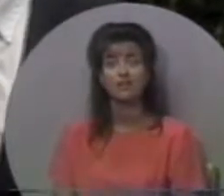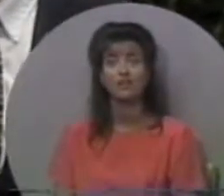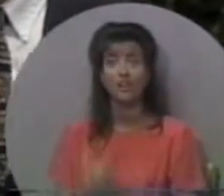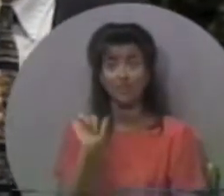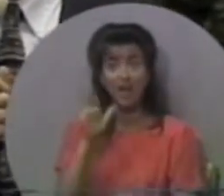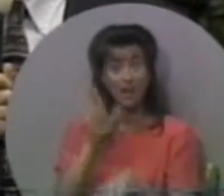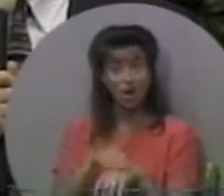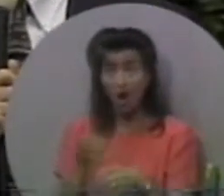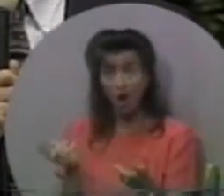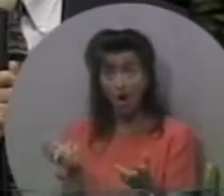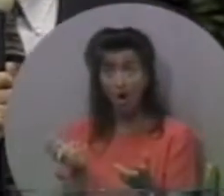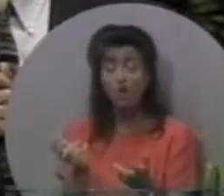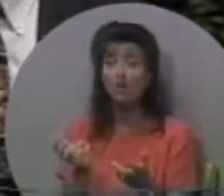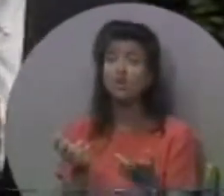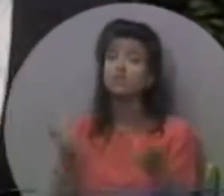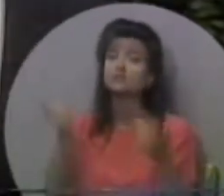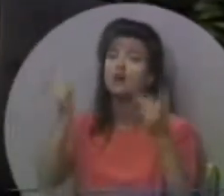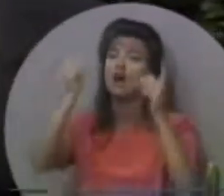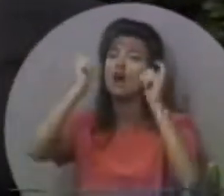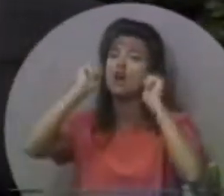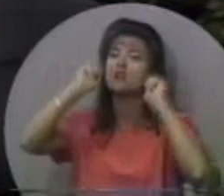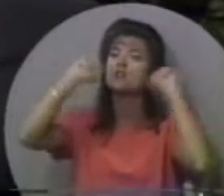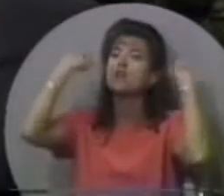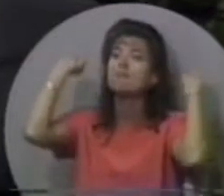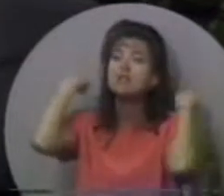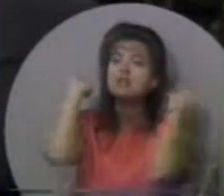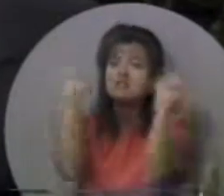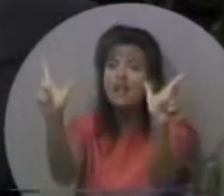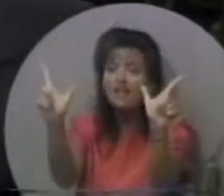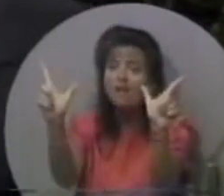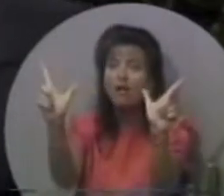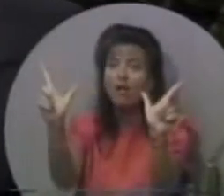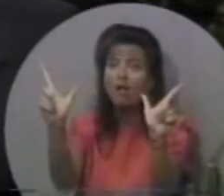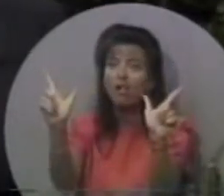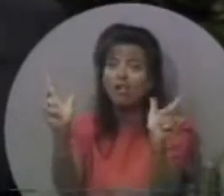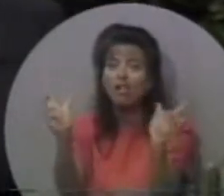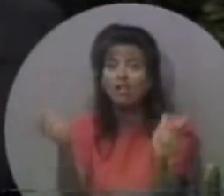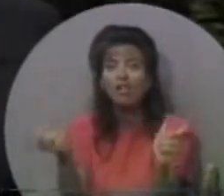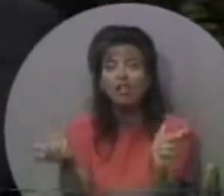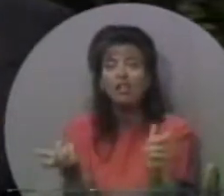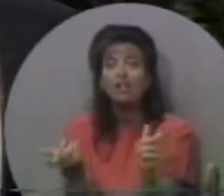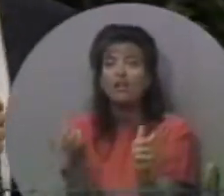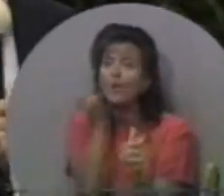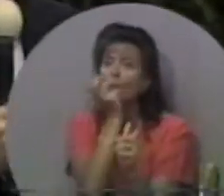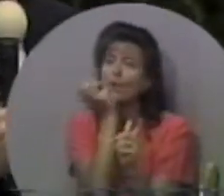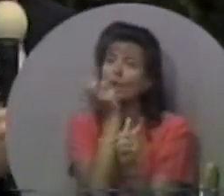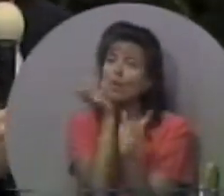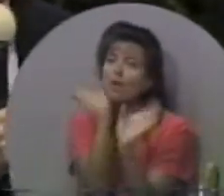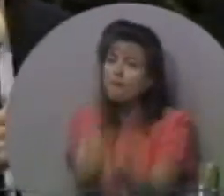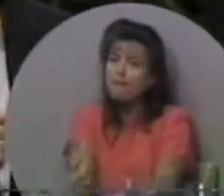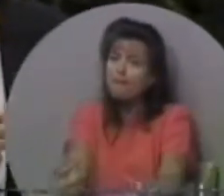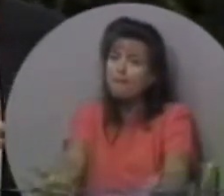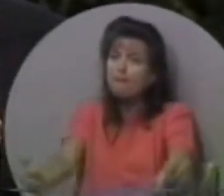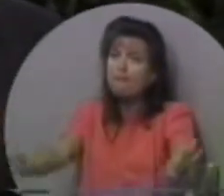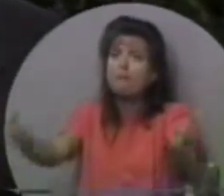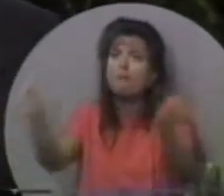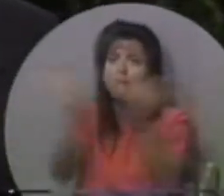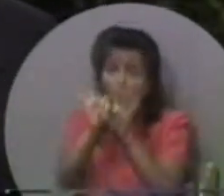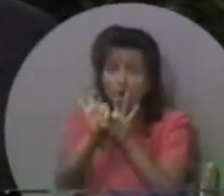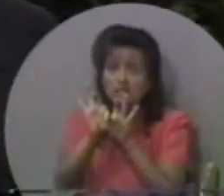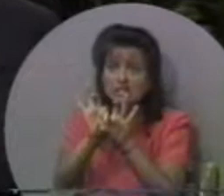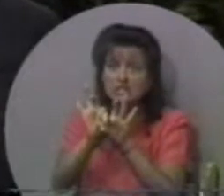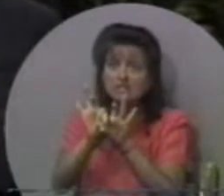І цей поклик неймовірний в своїй важливості.